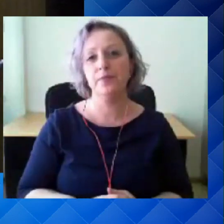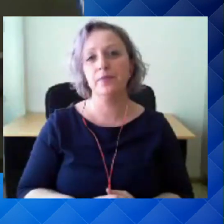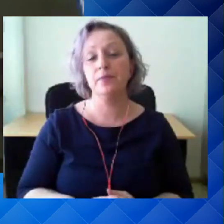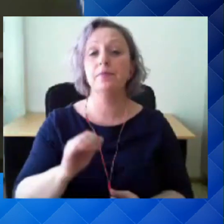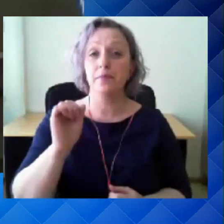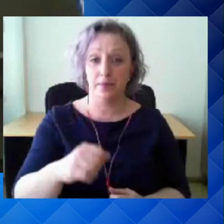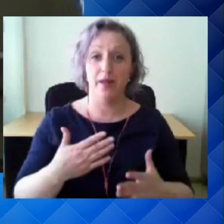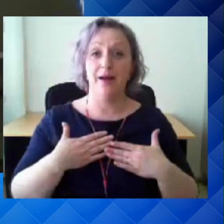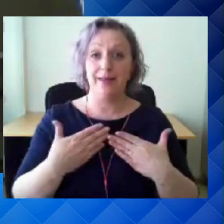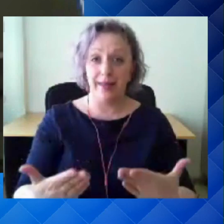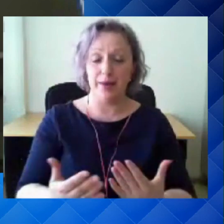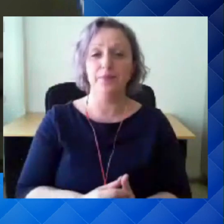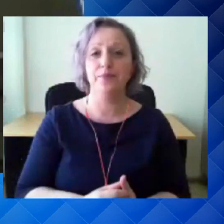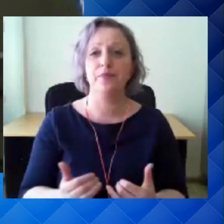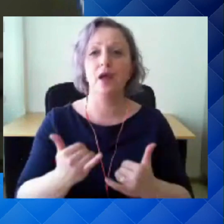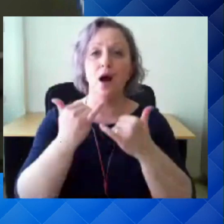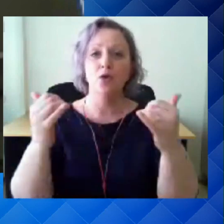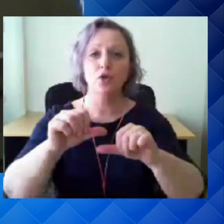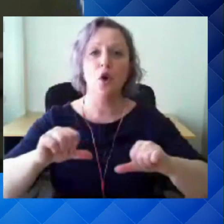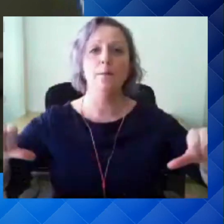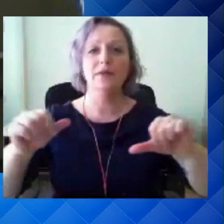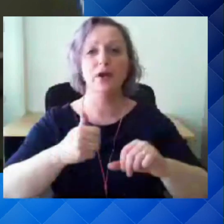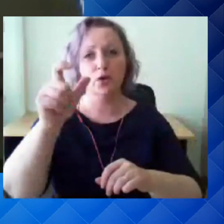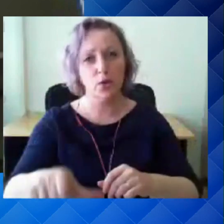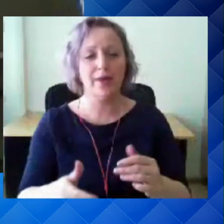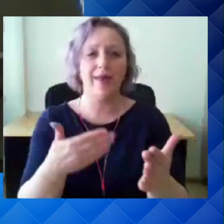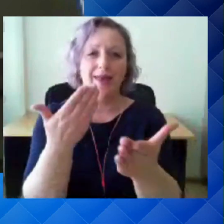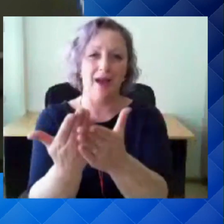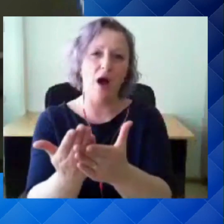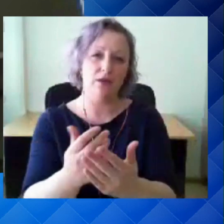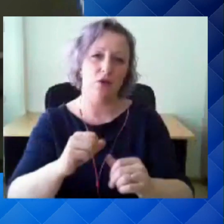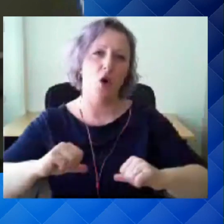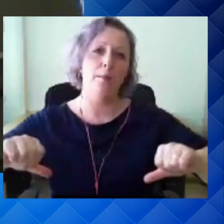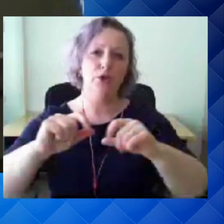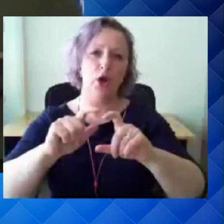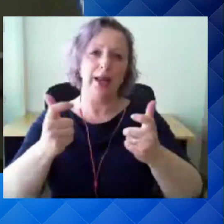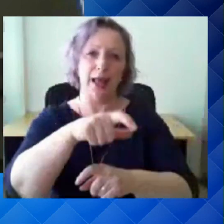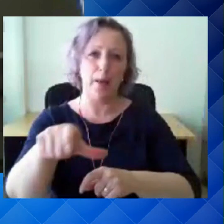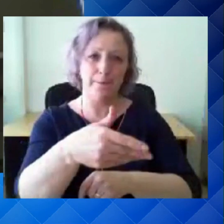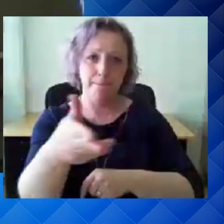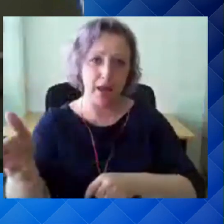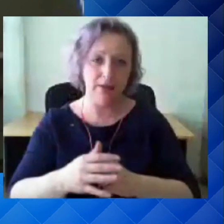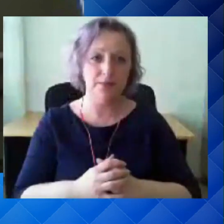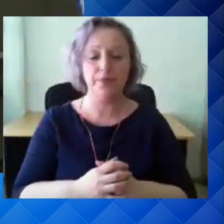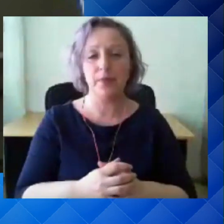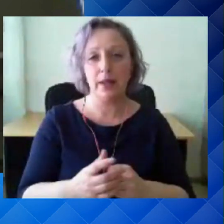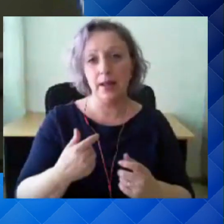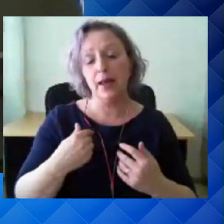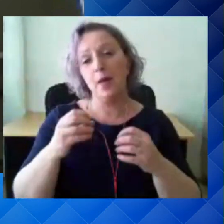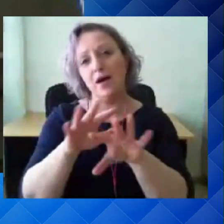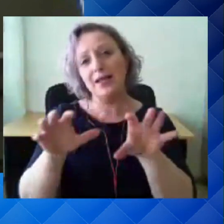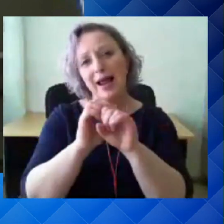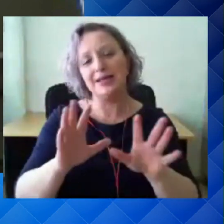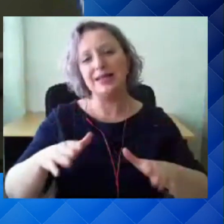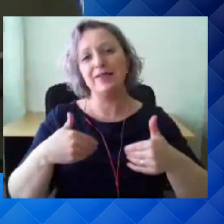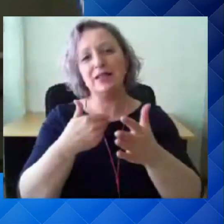Aitäh, austatud komissioni juht ja head komissioni liikmed. Selgitan siis tervise ameti